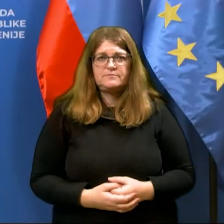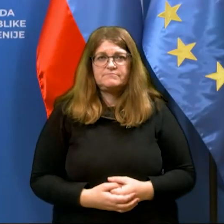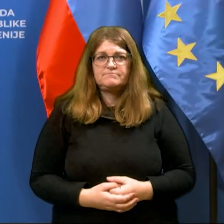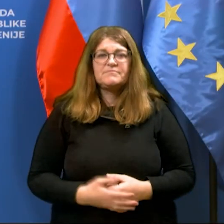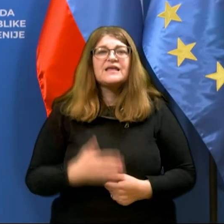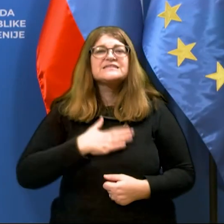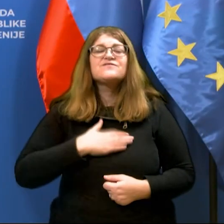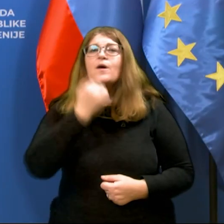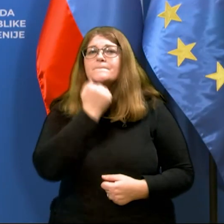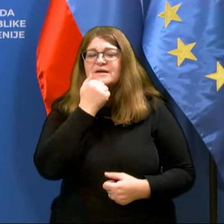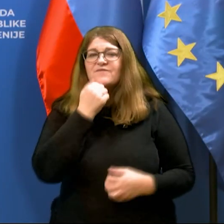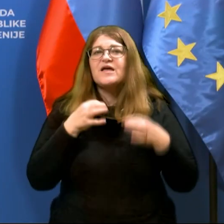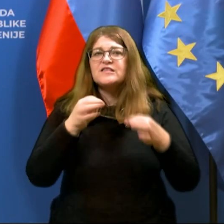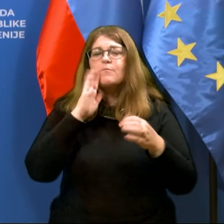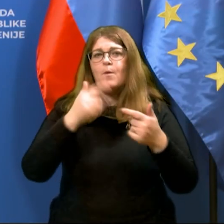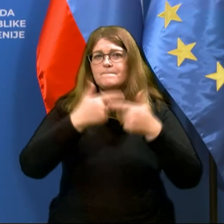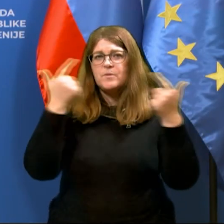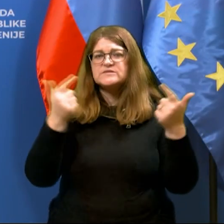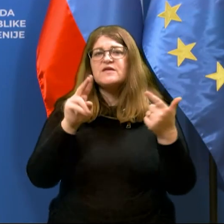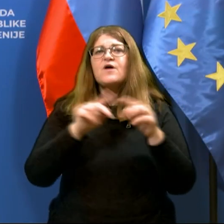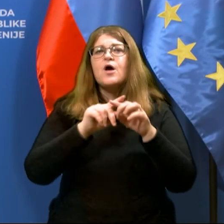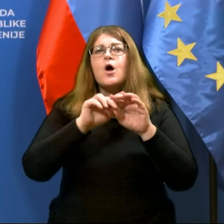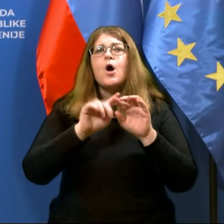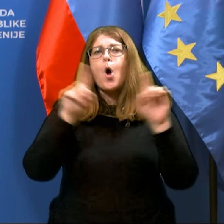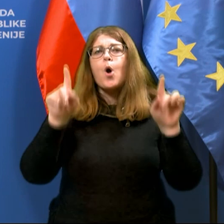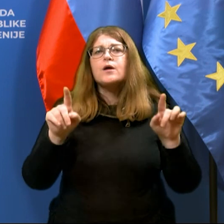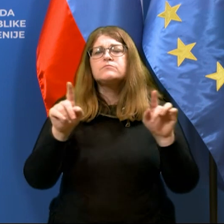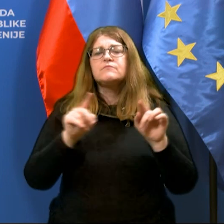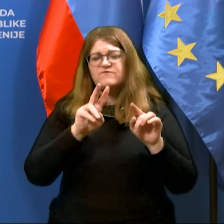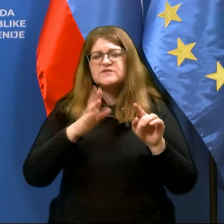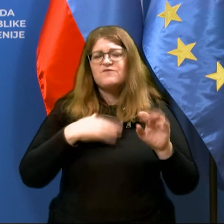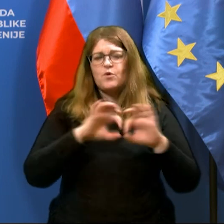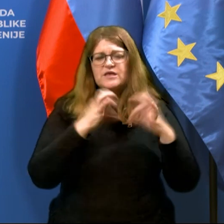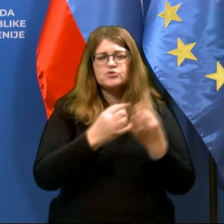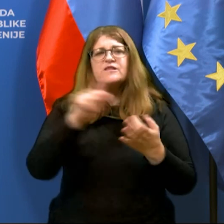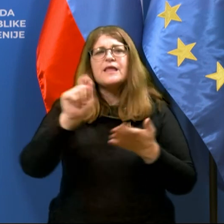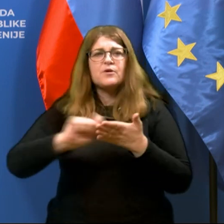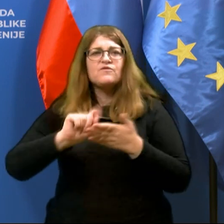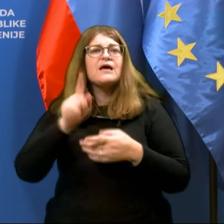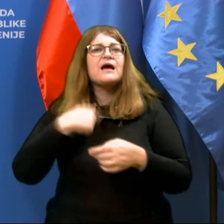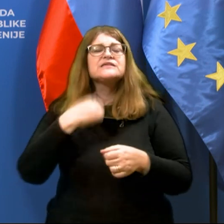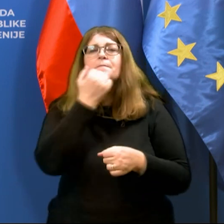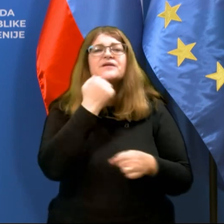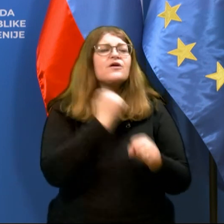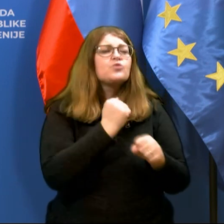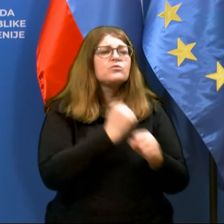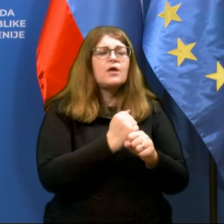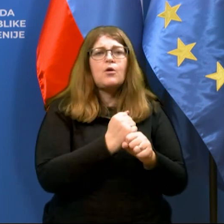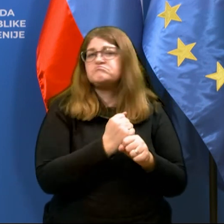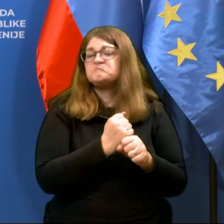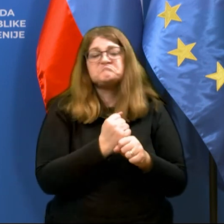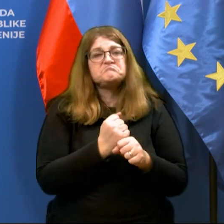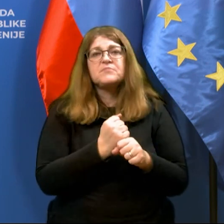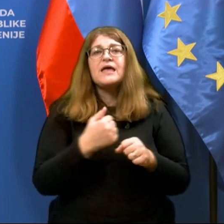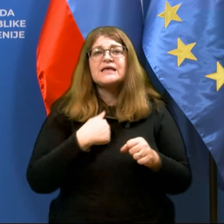Svoje privatne poti bom pojasneval v okviru svoje družine, ne novinarjem, kaj sem delil privatno, tudi glede na to,